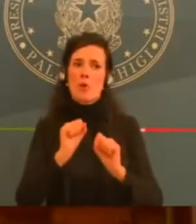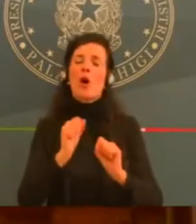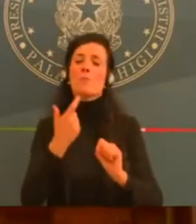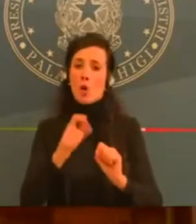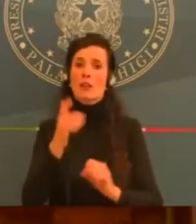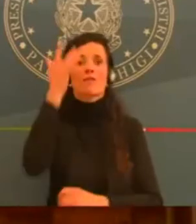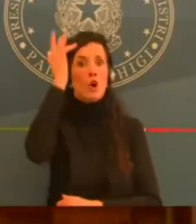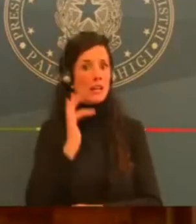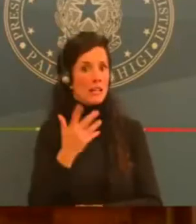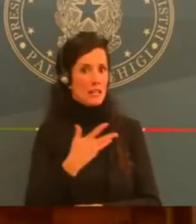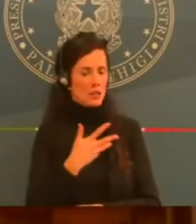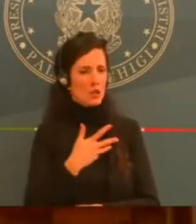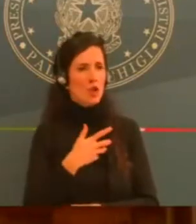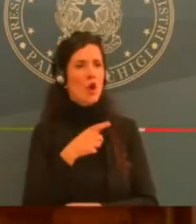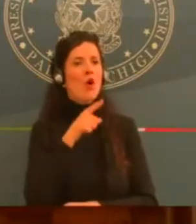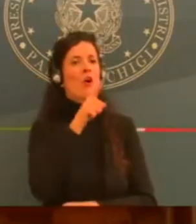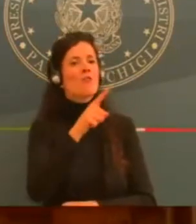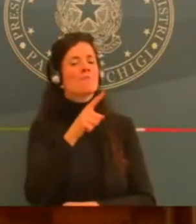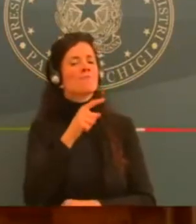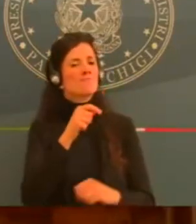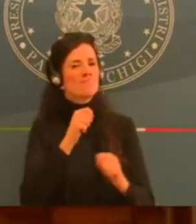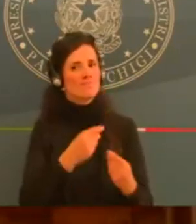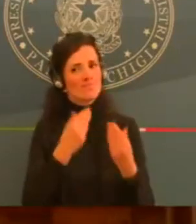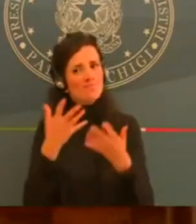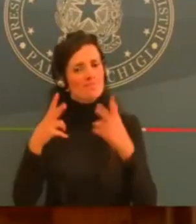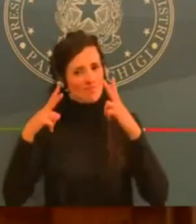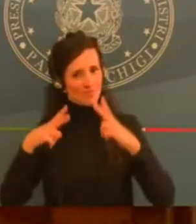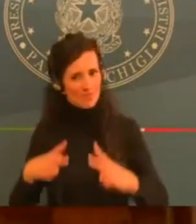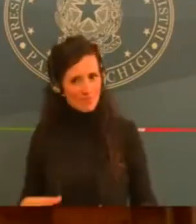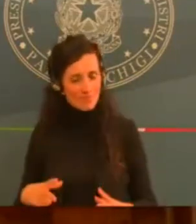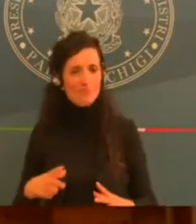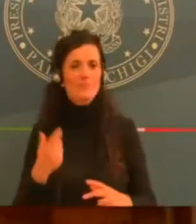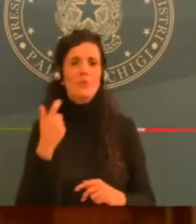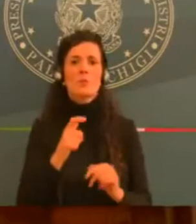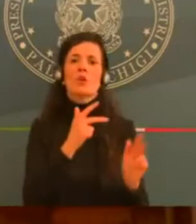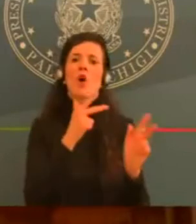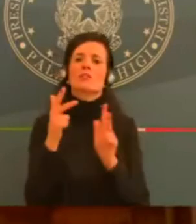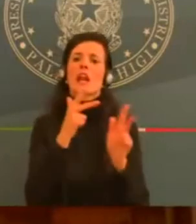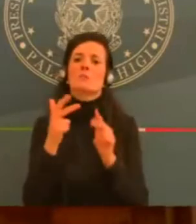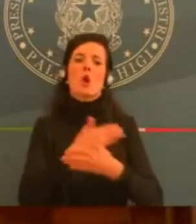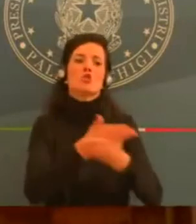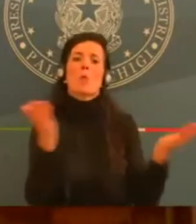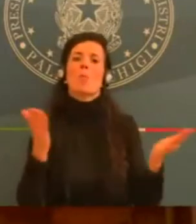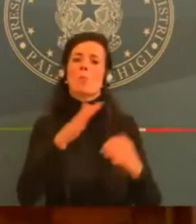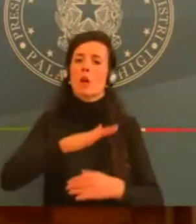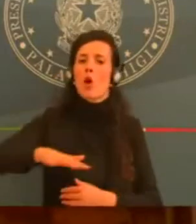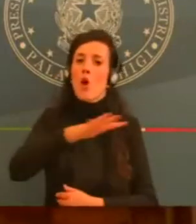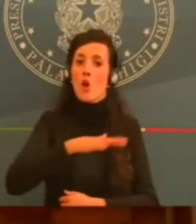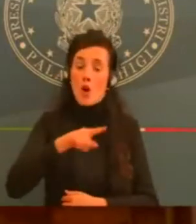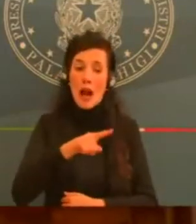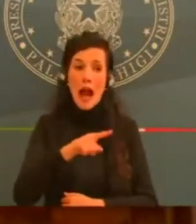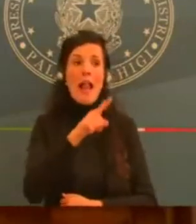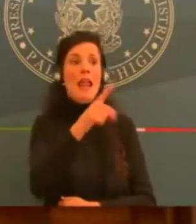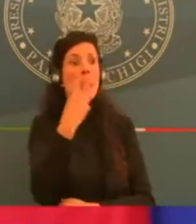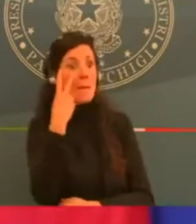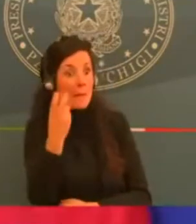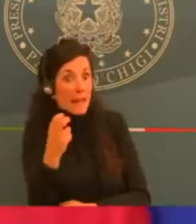finalmente uno scaglionamento degli ingressi magari per i ragazzi delle superiori, perché stanno pagando tantissimo. Grazie.